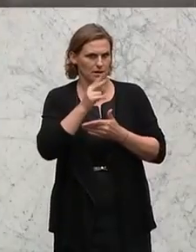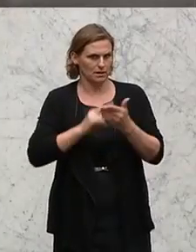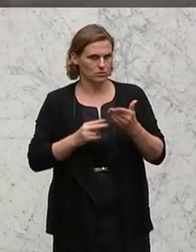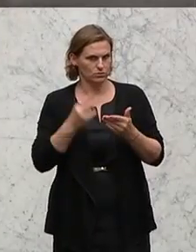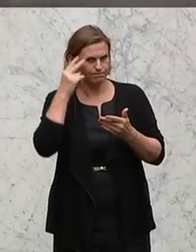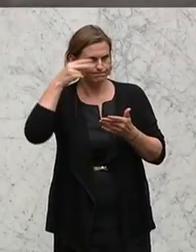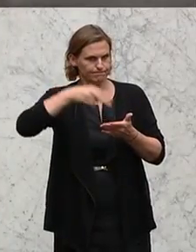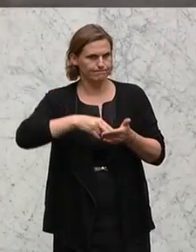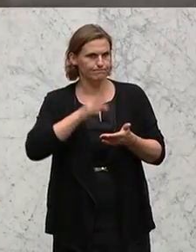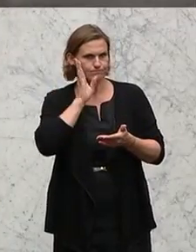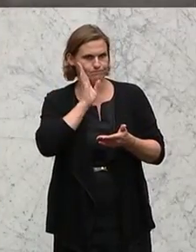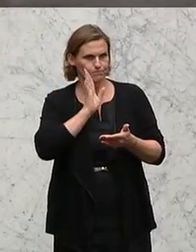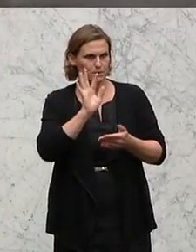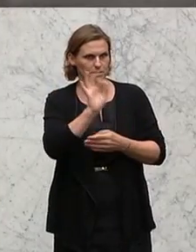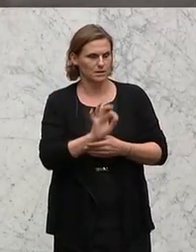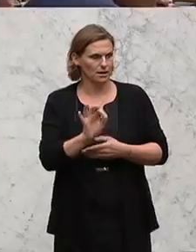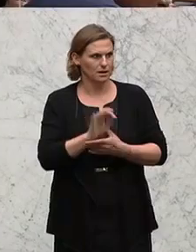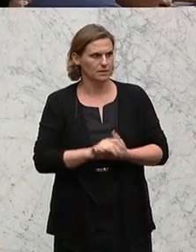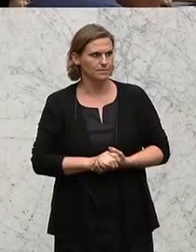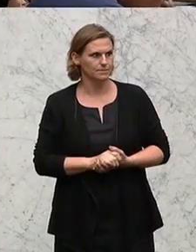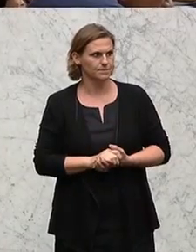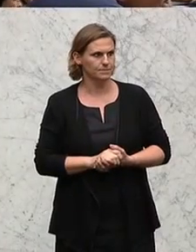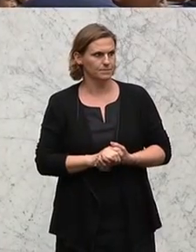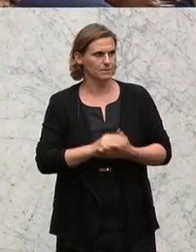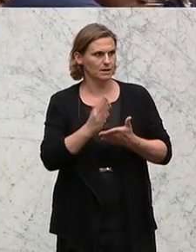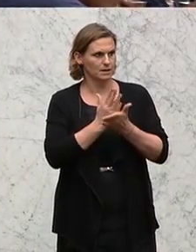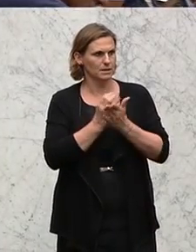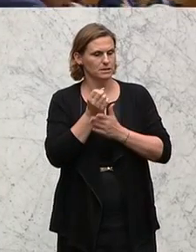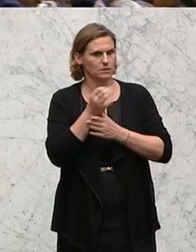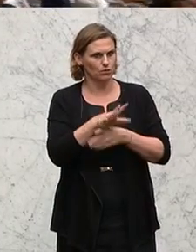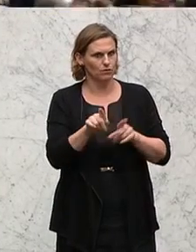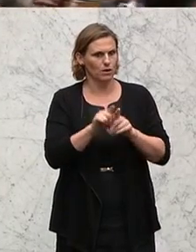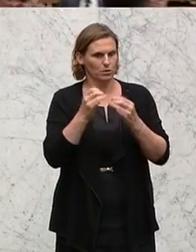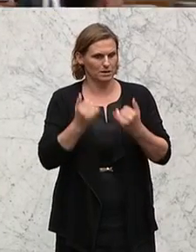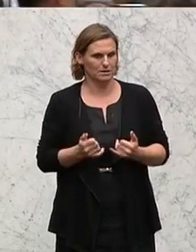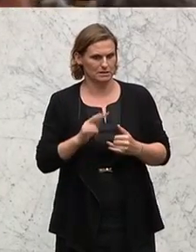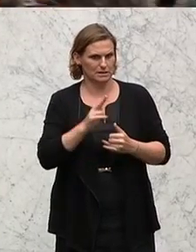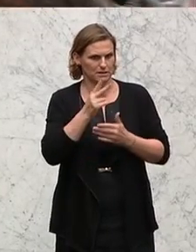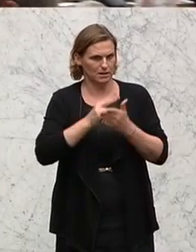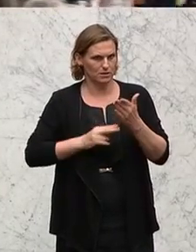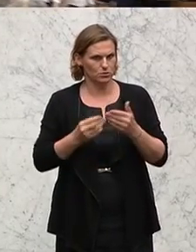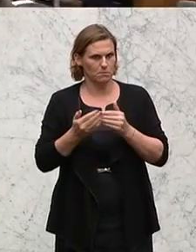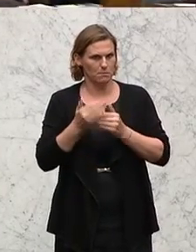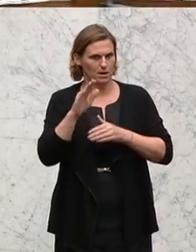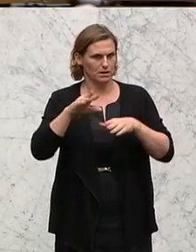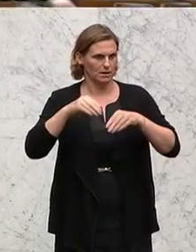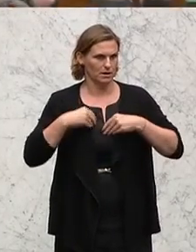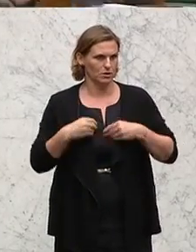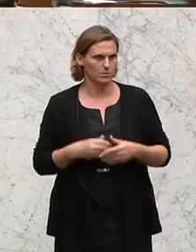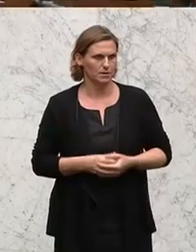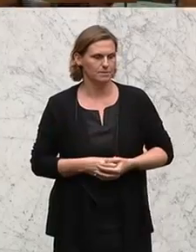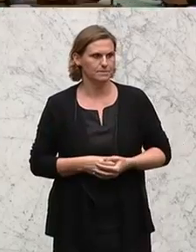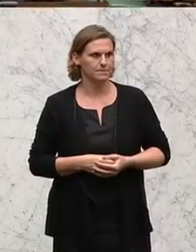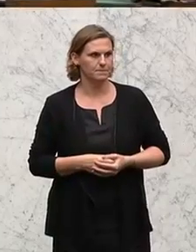seine Zustimmung gibt, den bitte ich um ein Zeichen. Der Gesetzentwurf ist somit auch in dritter Lesung mit Mehrheit angenommen.